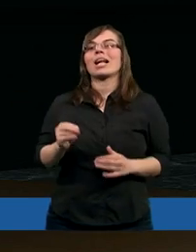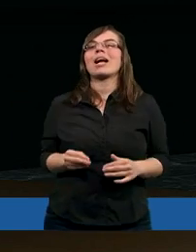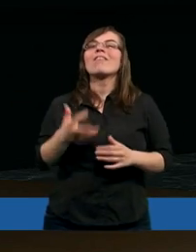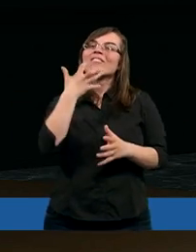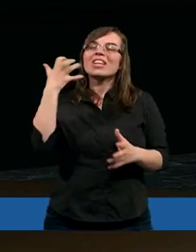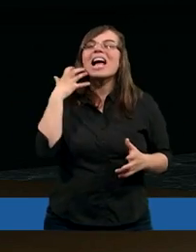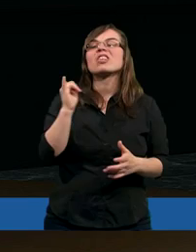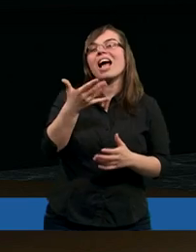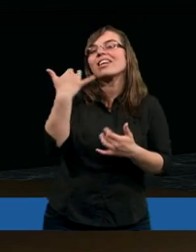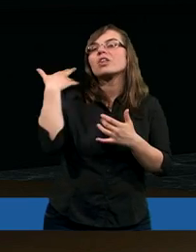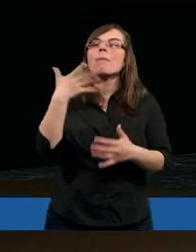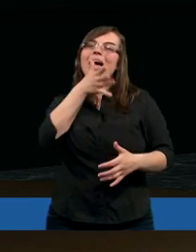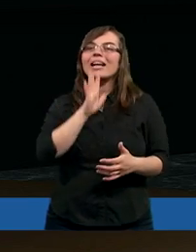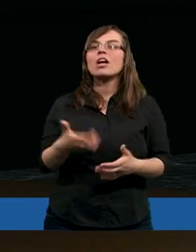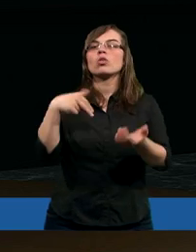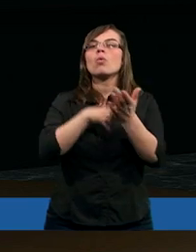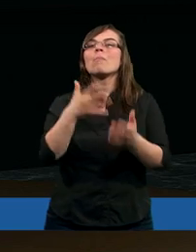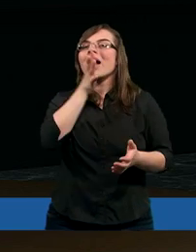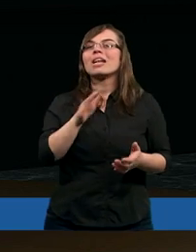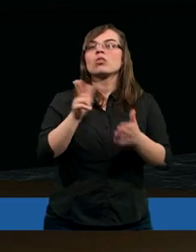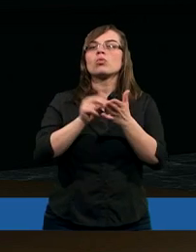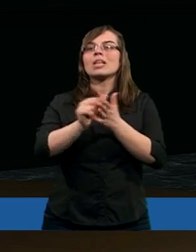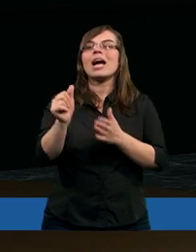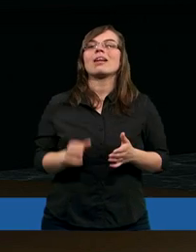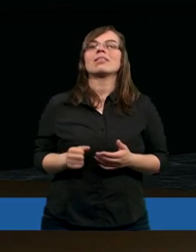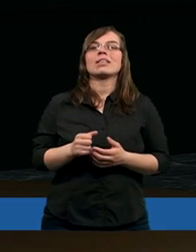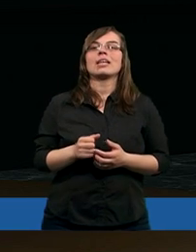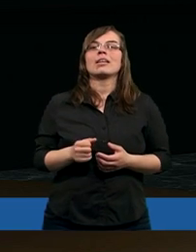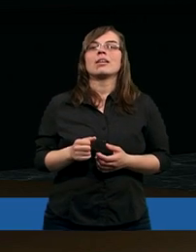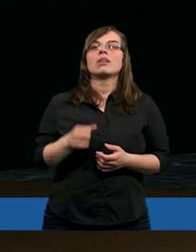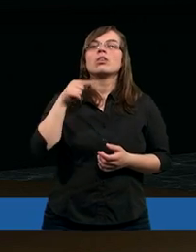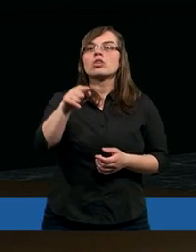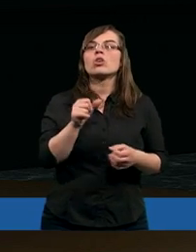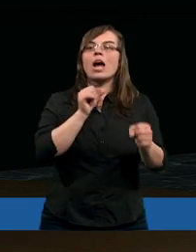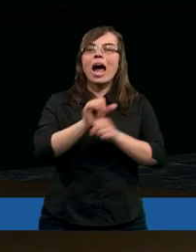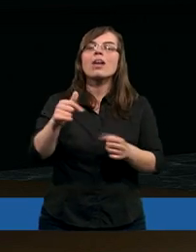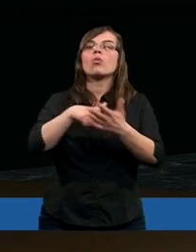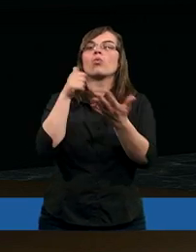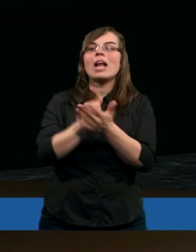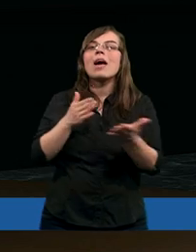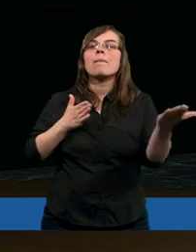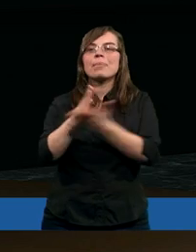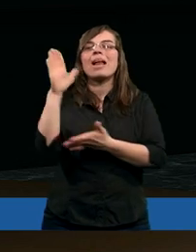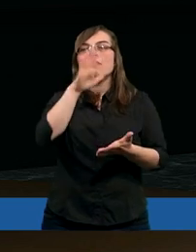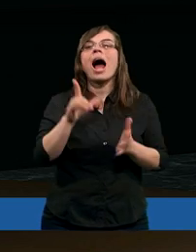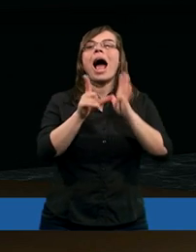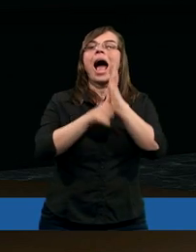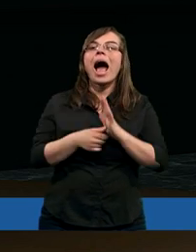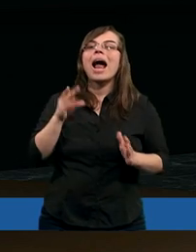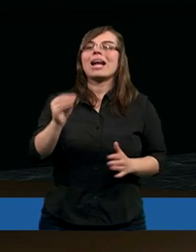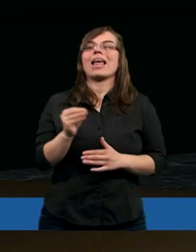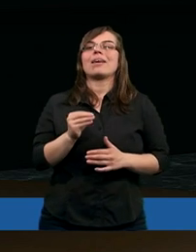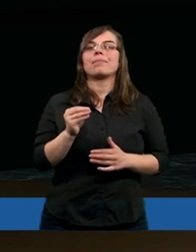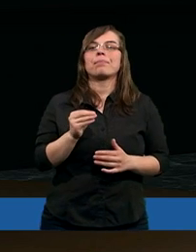wcześniejsi Mesjasze. To jest Mesjasz, który też uwalnia lud. Został ustanowiony przez Boga, ale